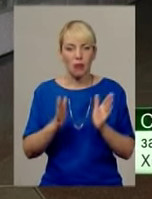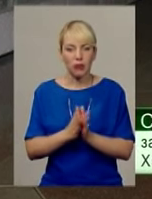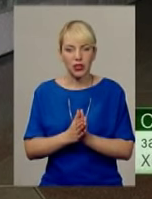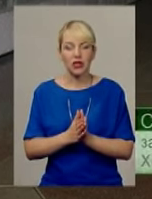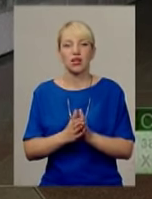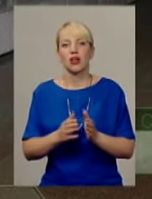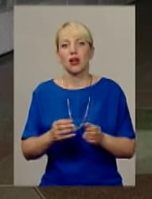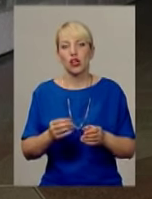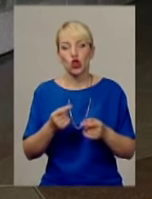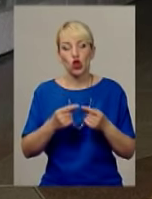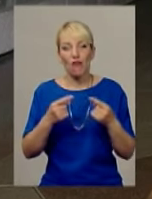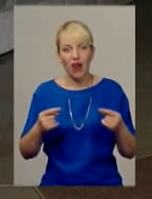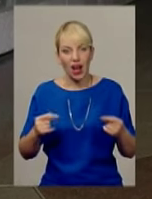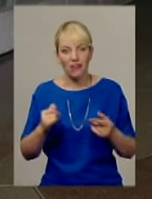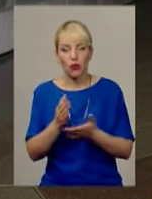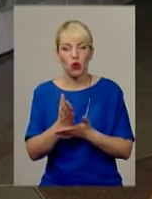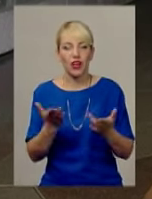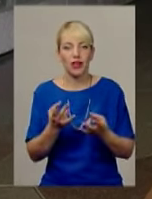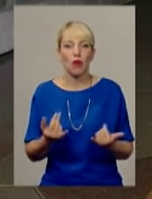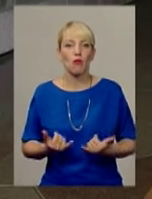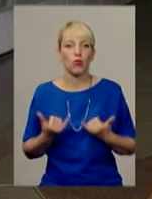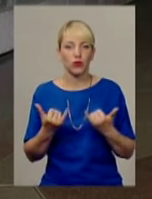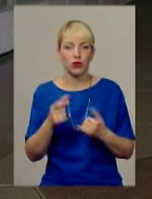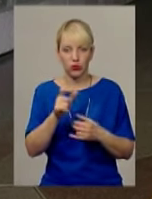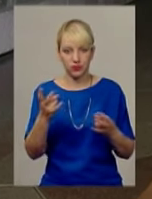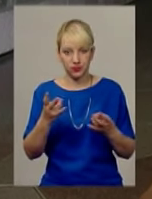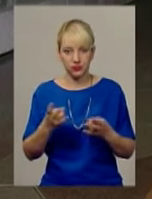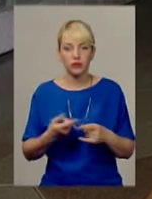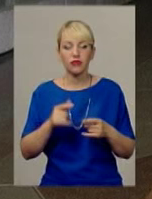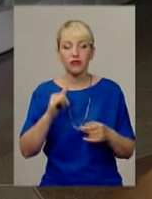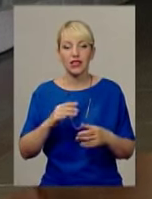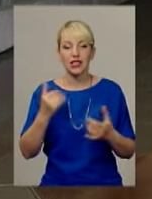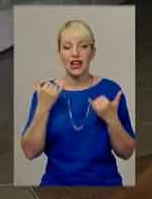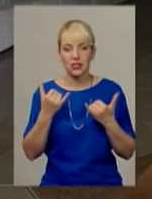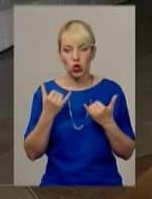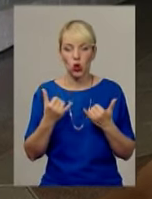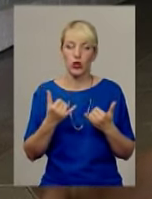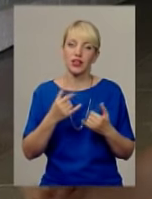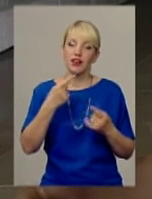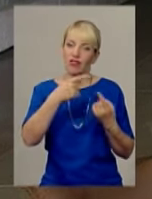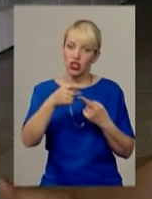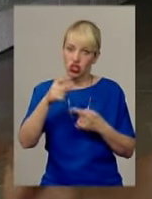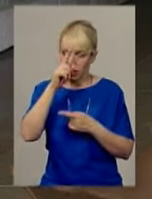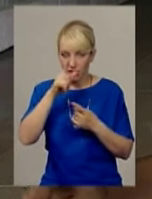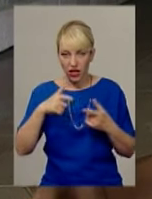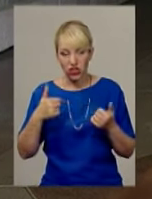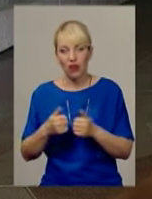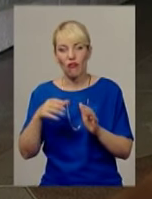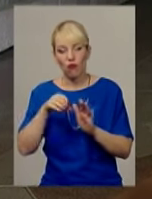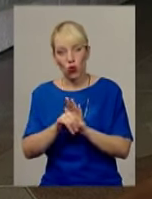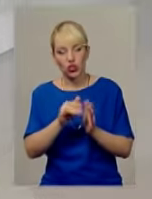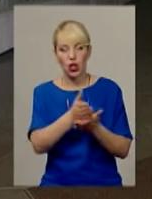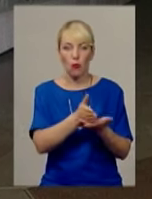життєдіяльності людини. На сьогодні в більшості країн світу справді входять і послуги, і товари до вартості